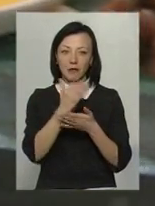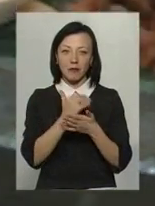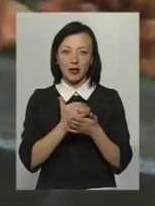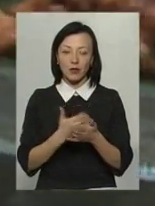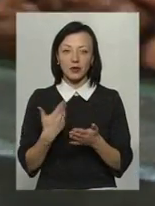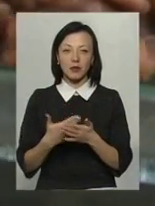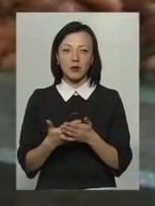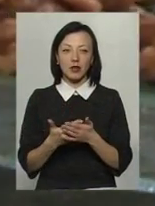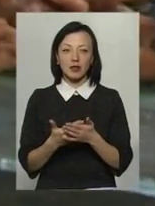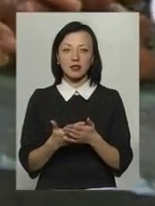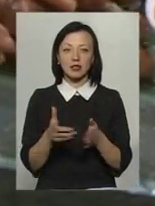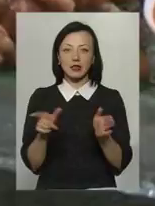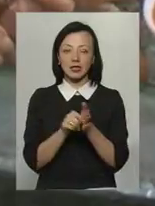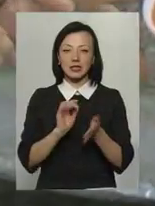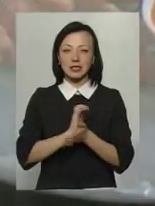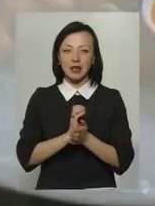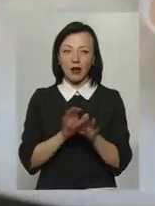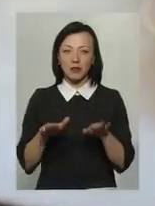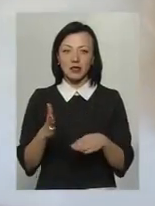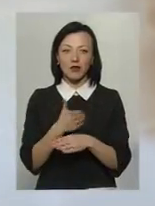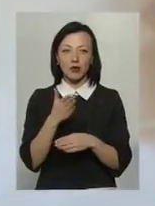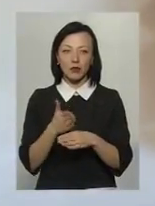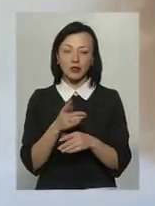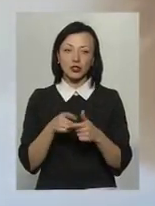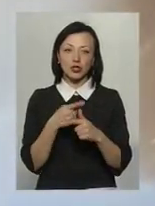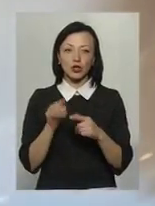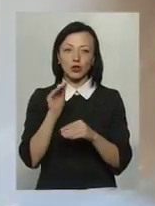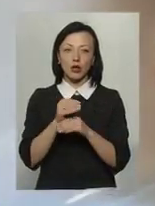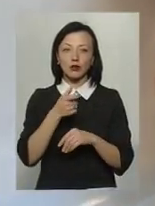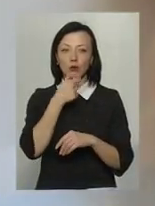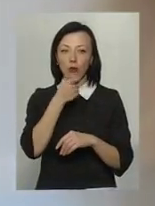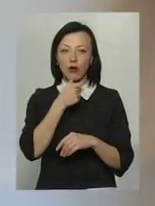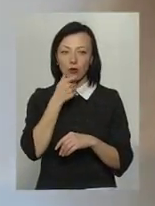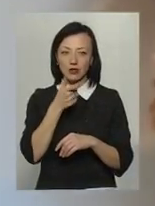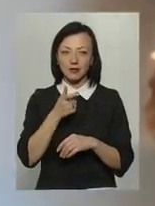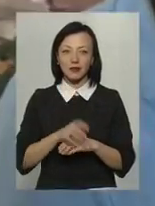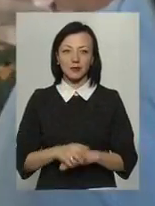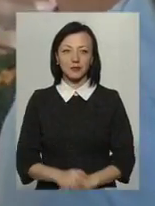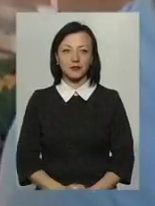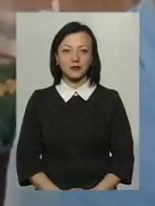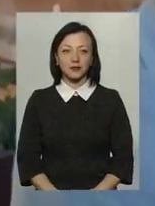Наприклад, подати із сарами місцевого виробництва чи додати до морозива праліне на десерт.